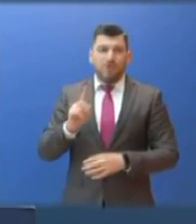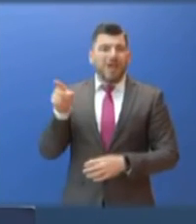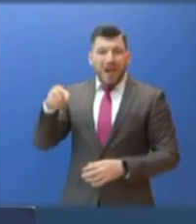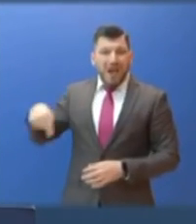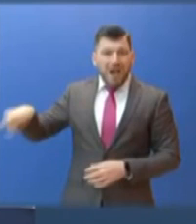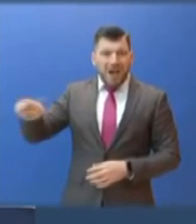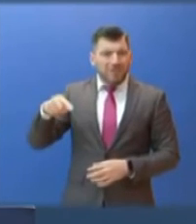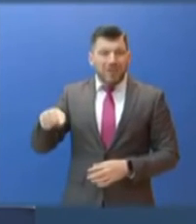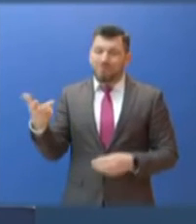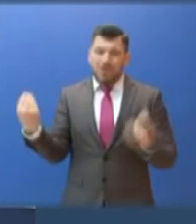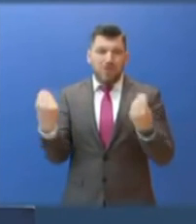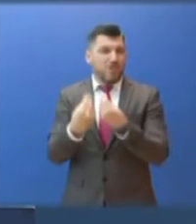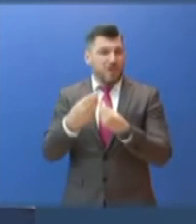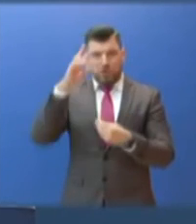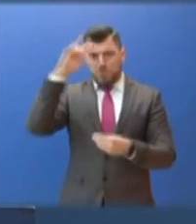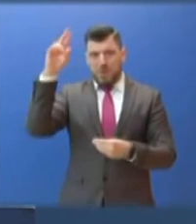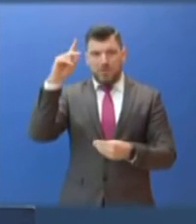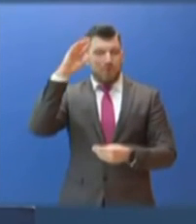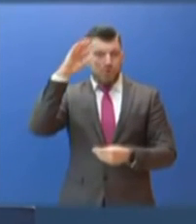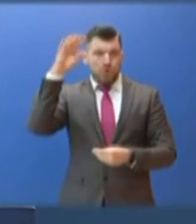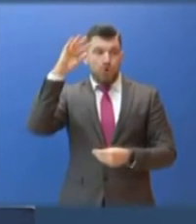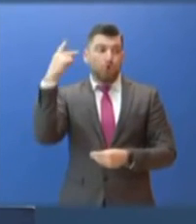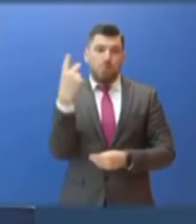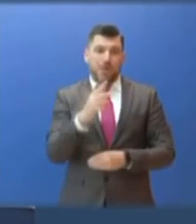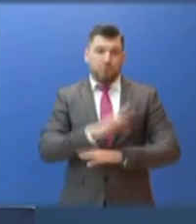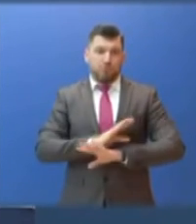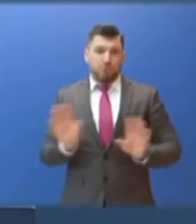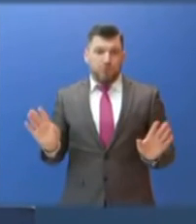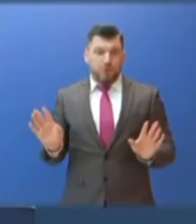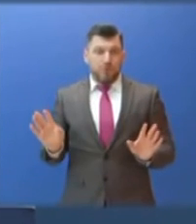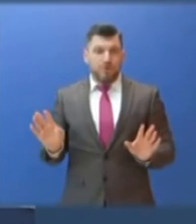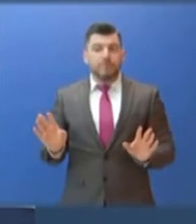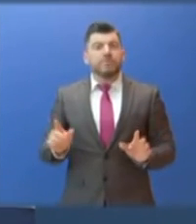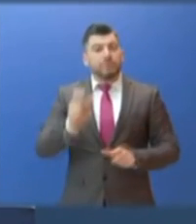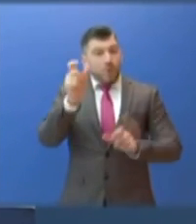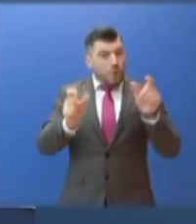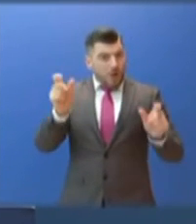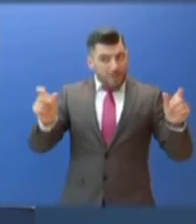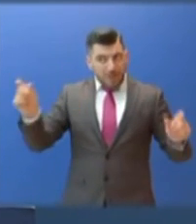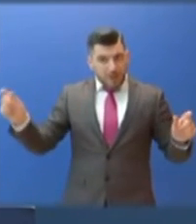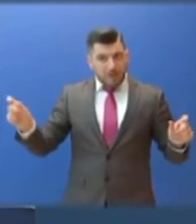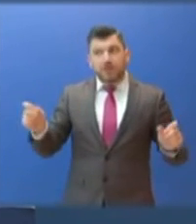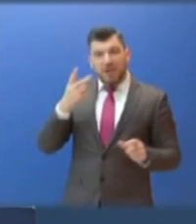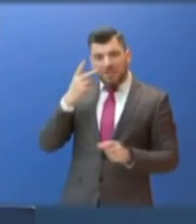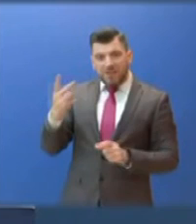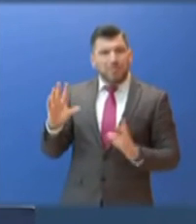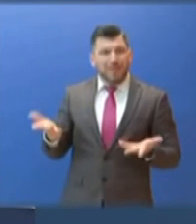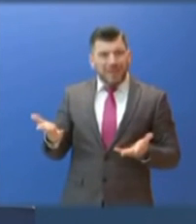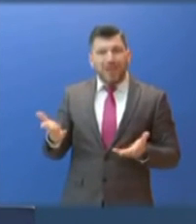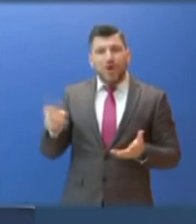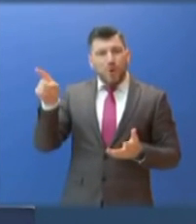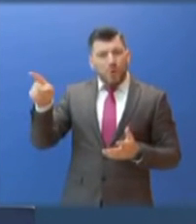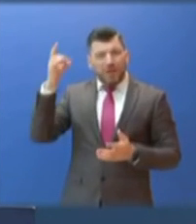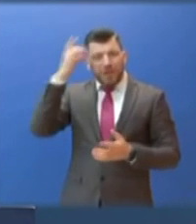τη λειτουργία των ιδρυμάτων και της ανώτατης εκπαίδευσης στη χώρα μας. Άλλωστε, ο καθένας παρατηρεί ότι είναι πολύ λιγότερα σε σχέση με αυτά που συνέβαιναν στο